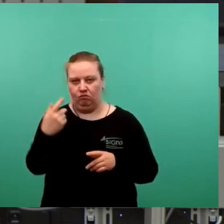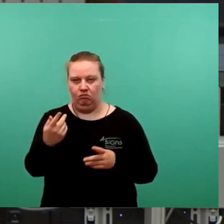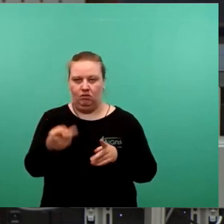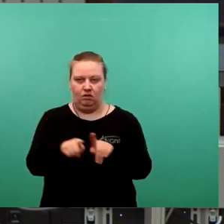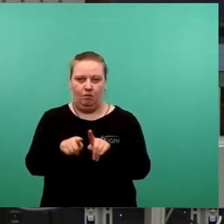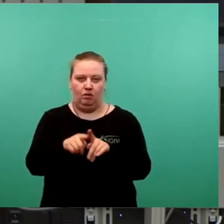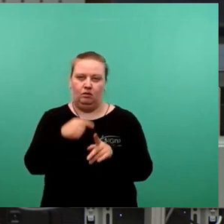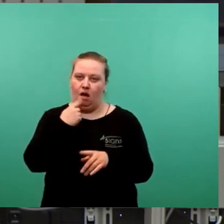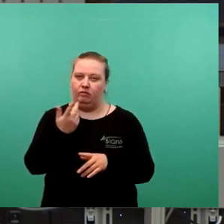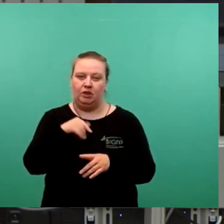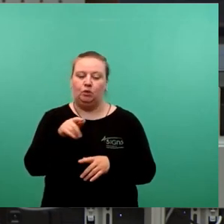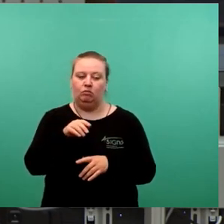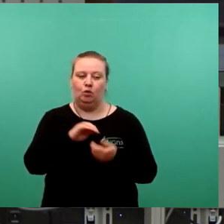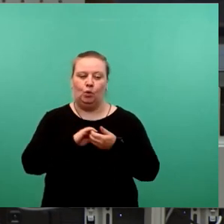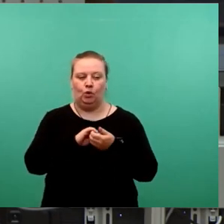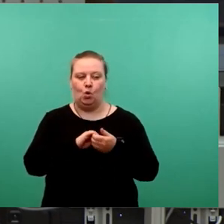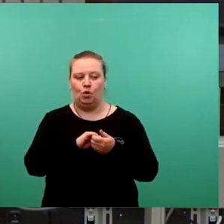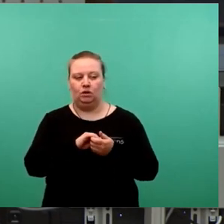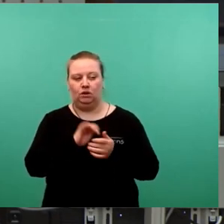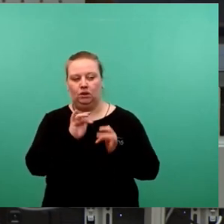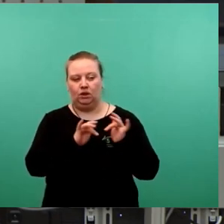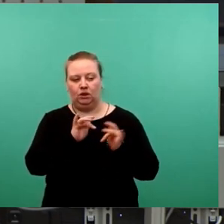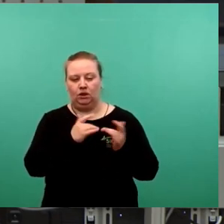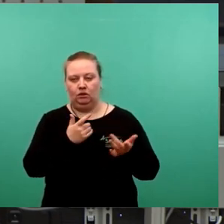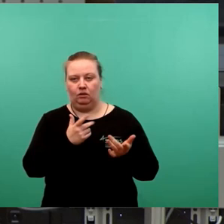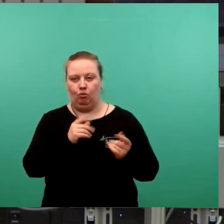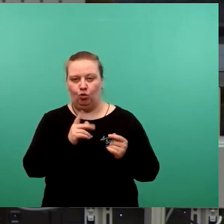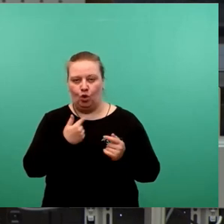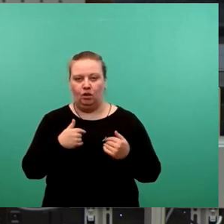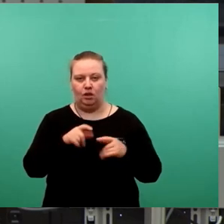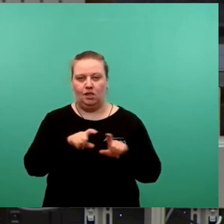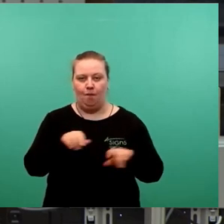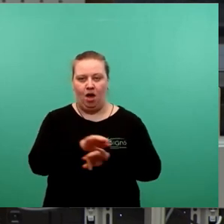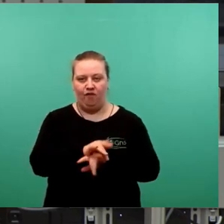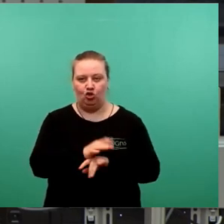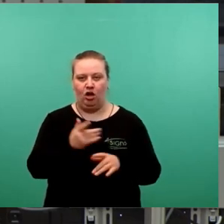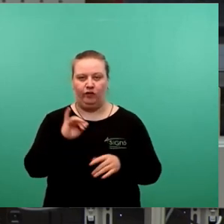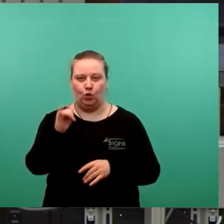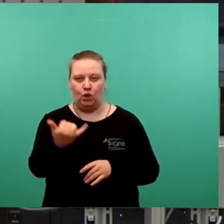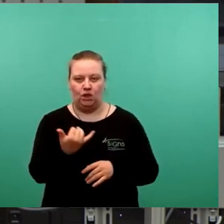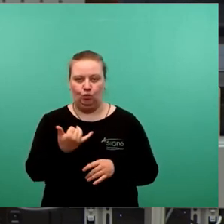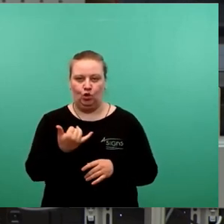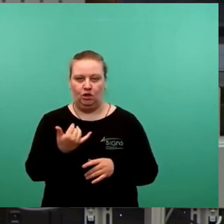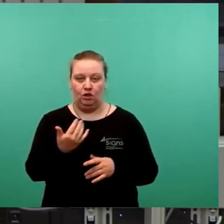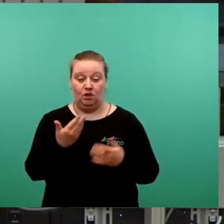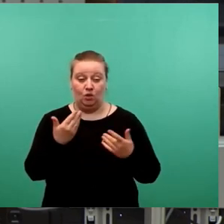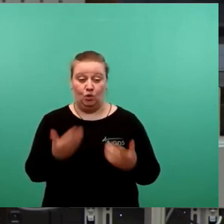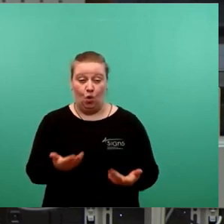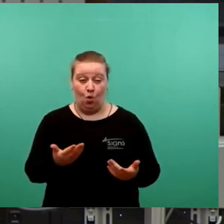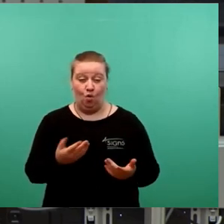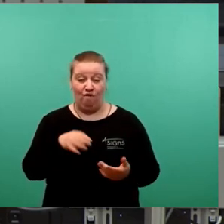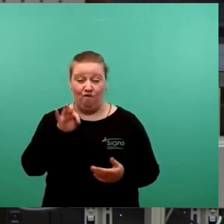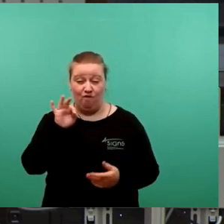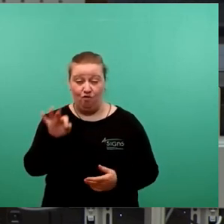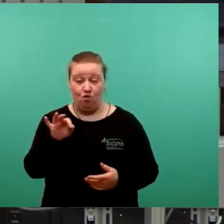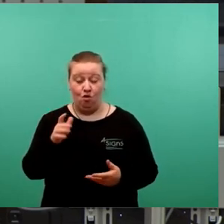kritisiere die Union bei dem wichtigen Thema Wirtschaft, Tourismus, wie man sich dort für die Posten,